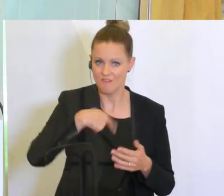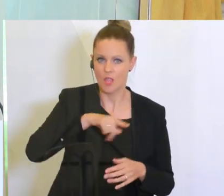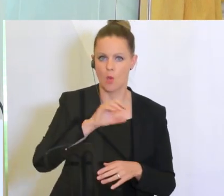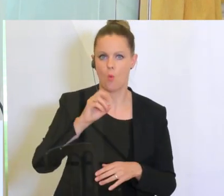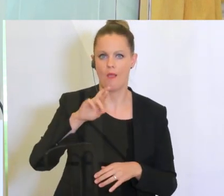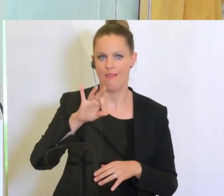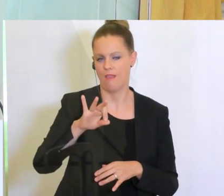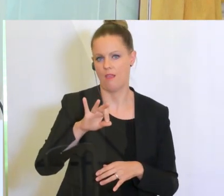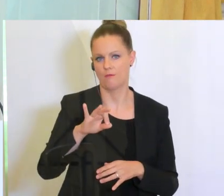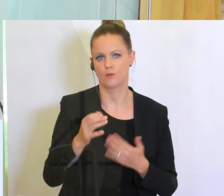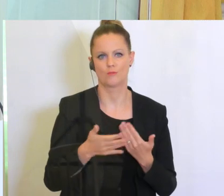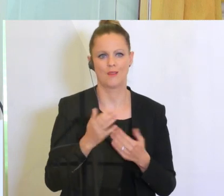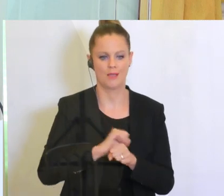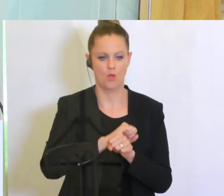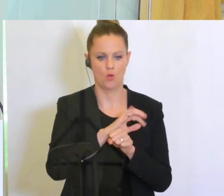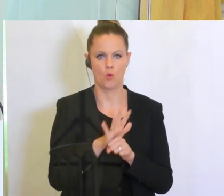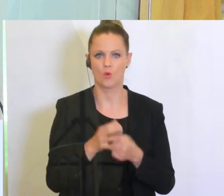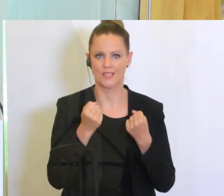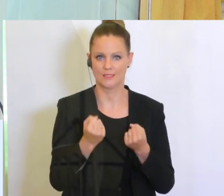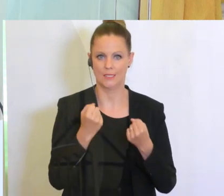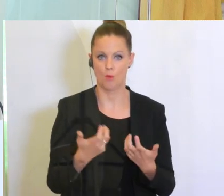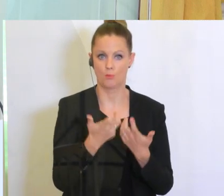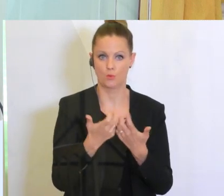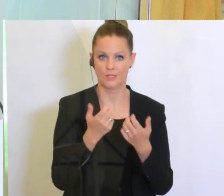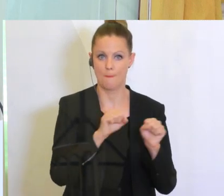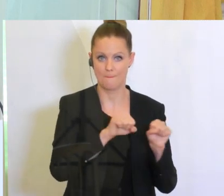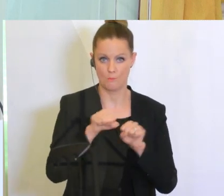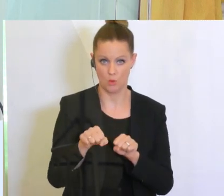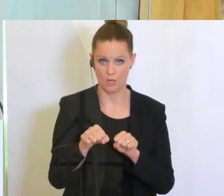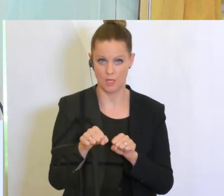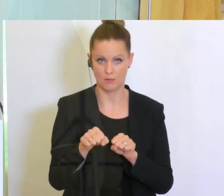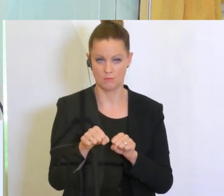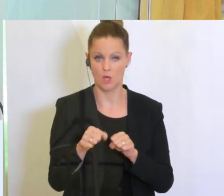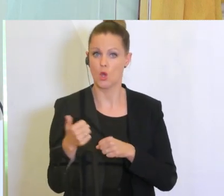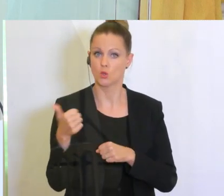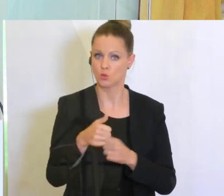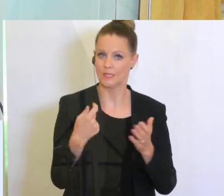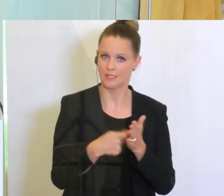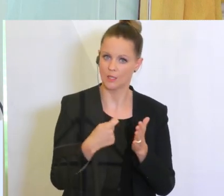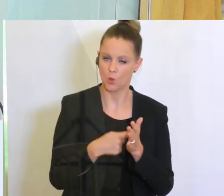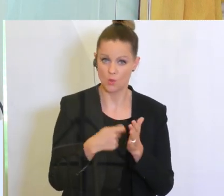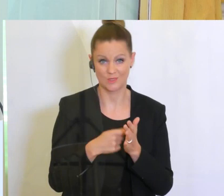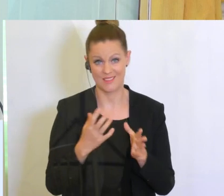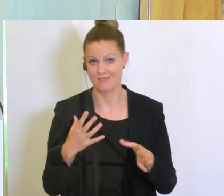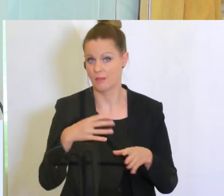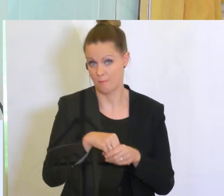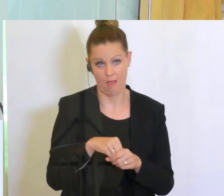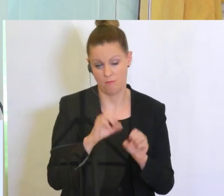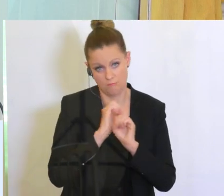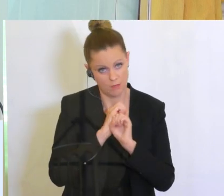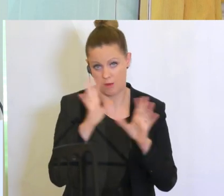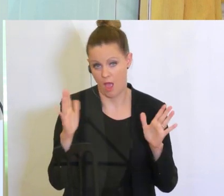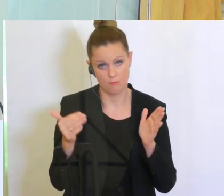ORF werden, wenn nun Corona sicher produziert wird, also zusätzliche Kosten natürlich damit verbunden sind,